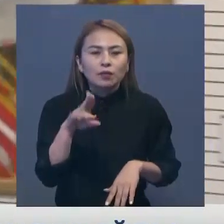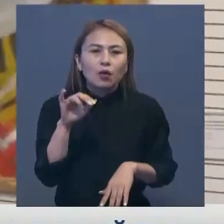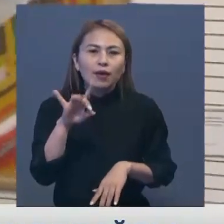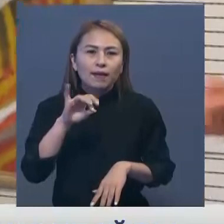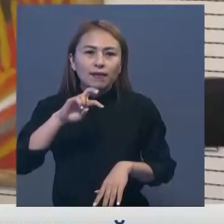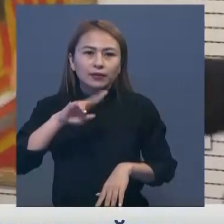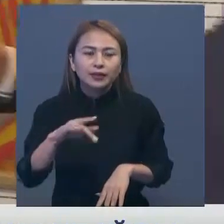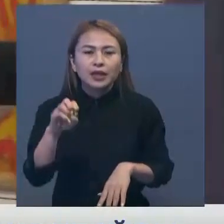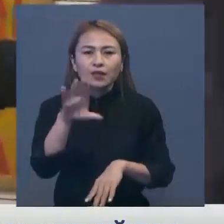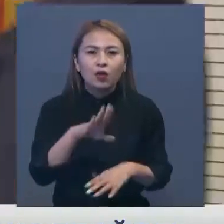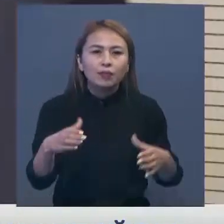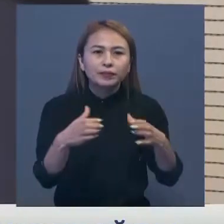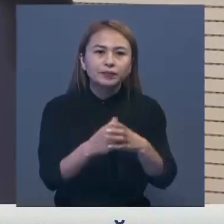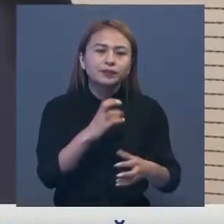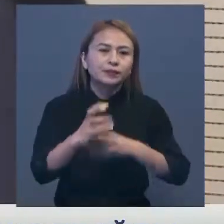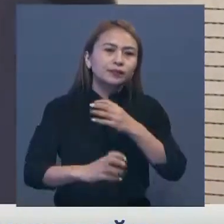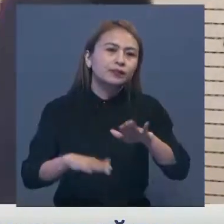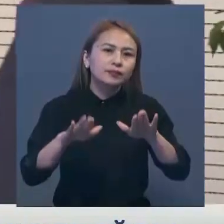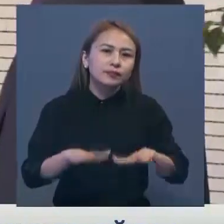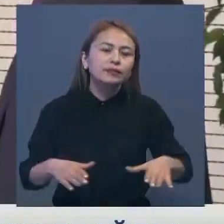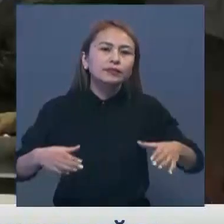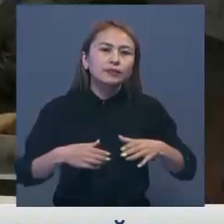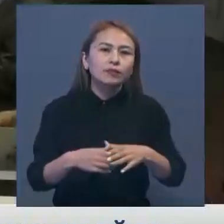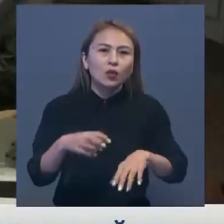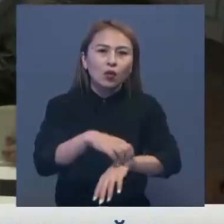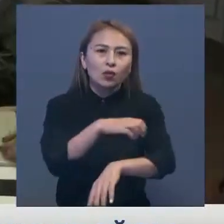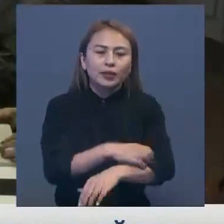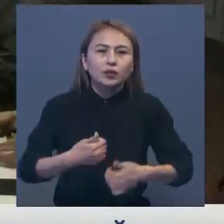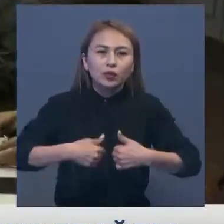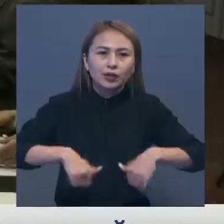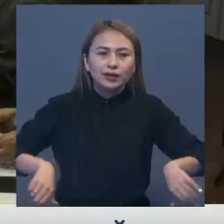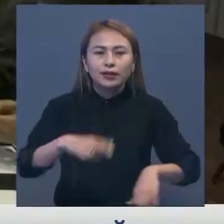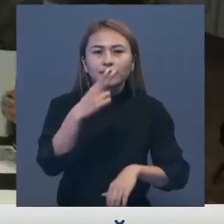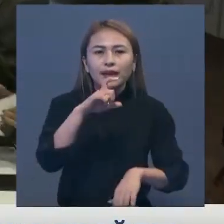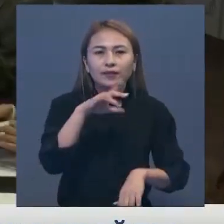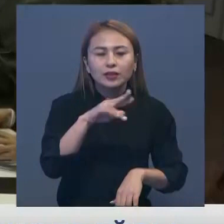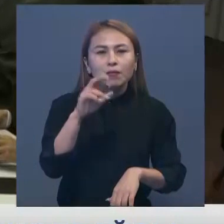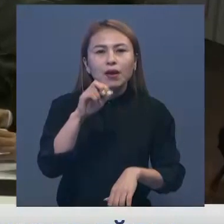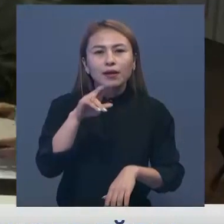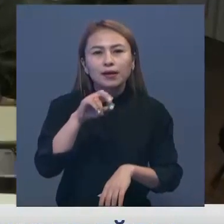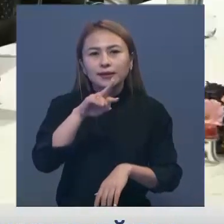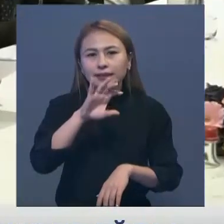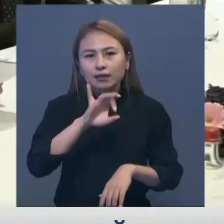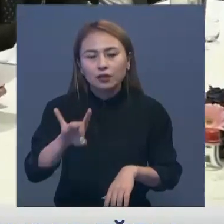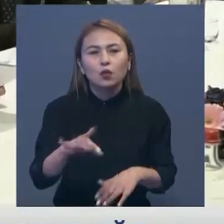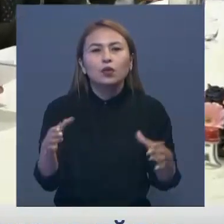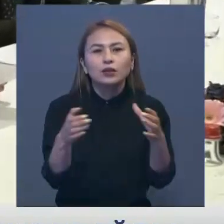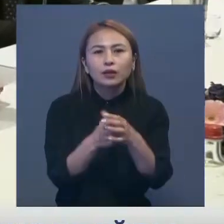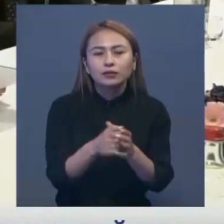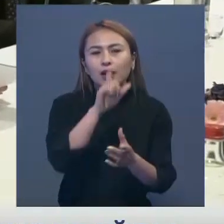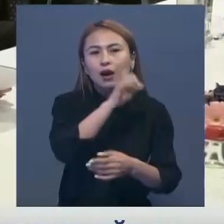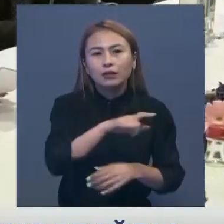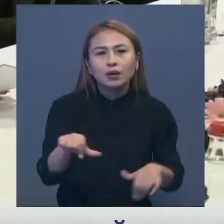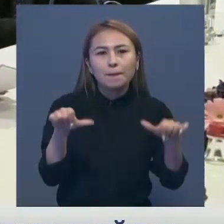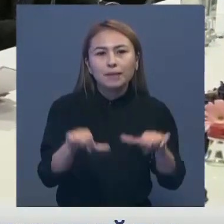Европарламенттің қалығаралық Стер жөніндегі комитетінің тұрағасы Дэвид Макалестермен және одақтың адам